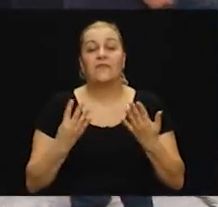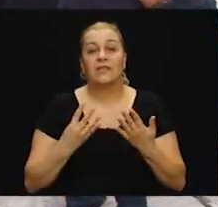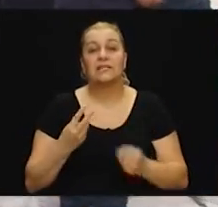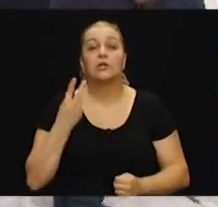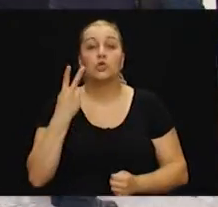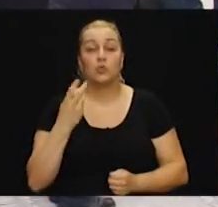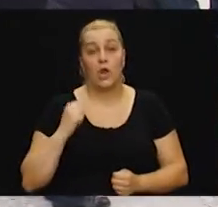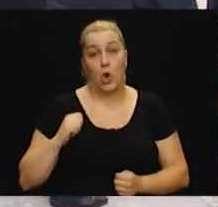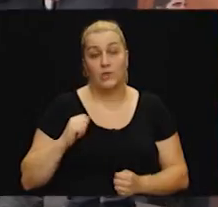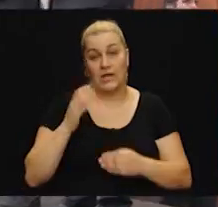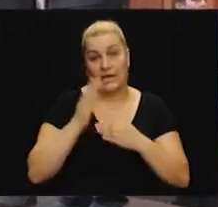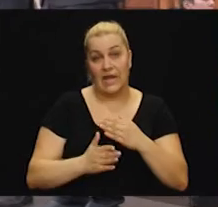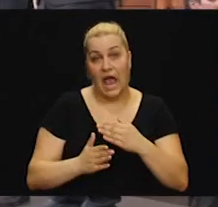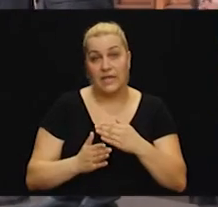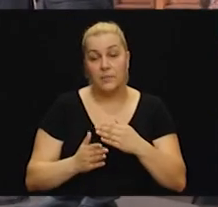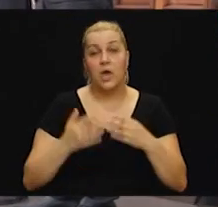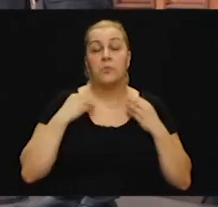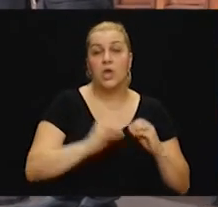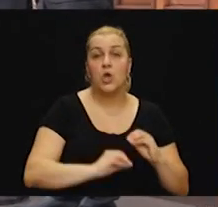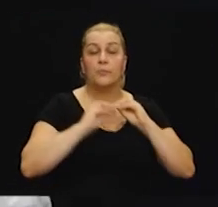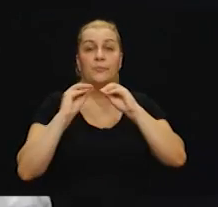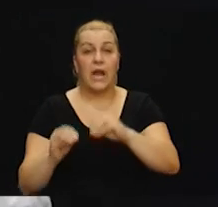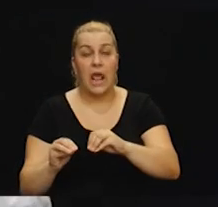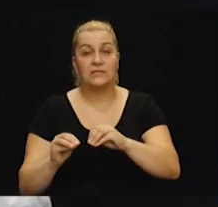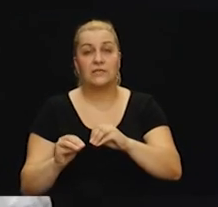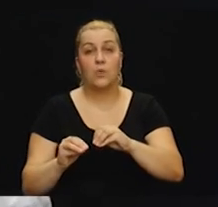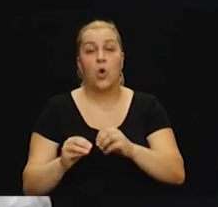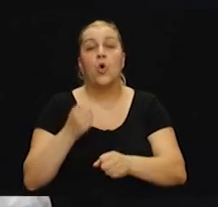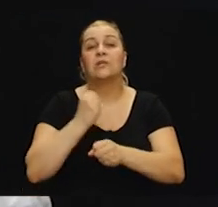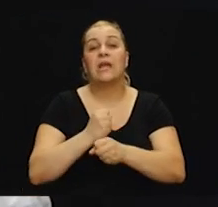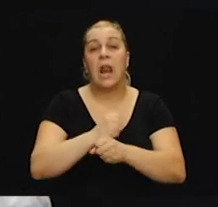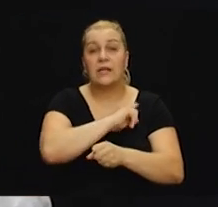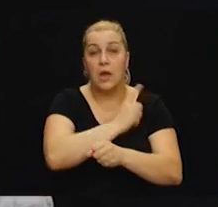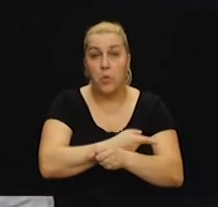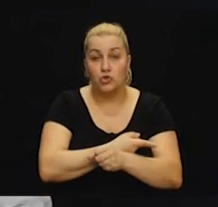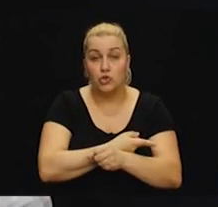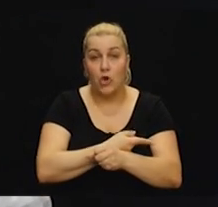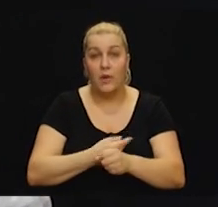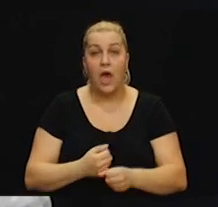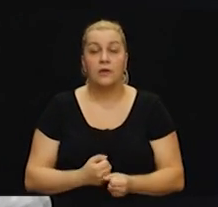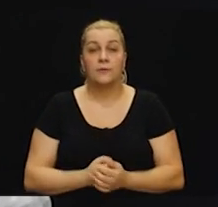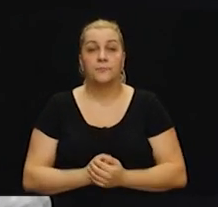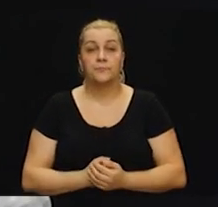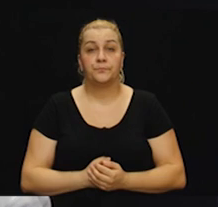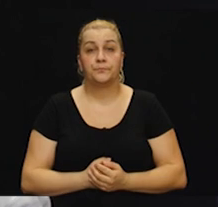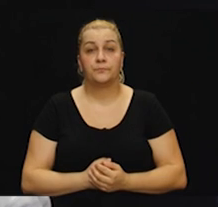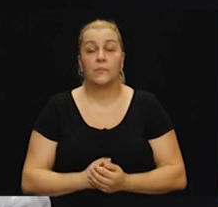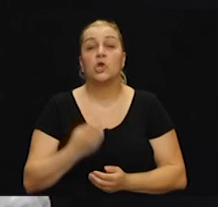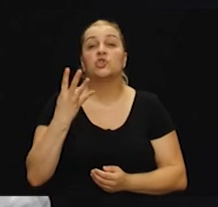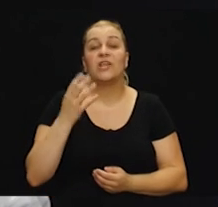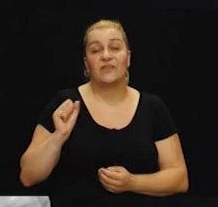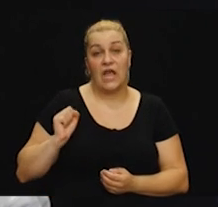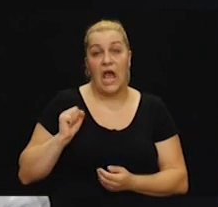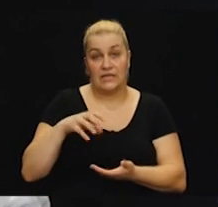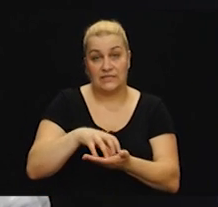krajem 1992. prilazimo u djelatnu postrojbu, dakle, u